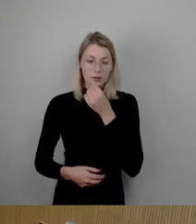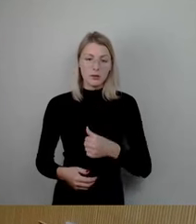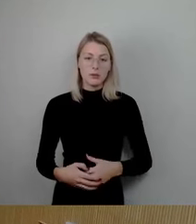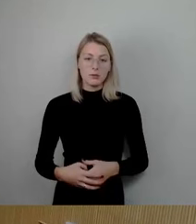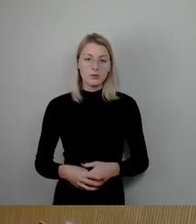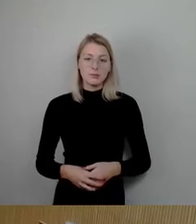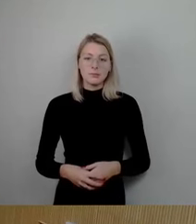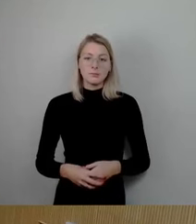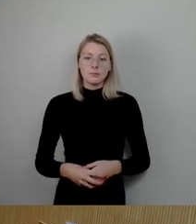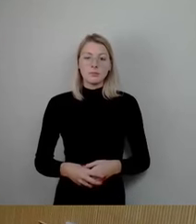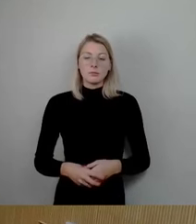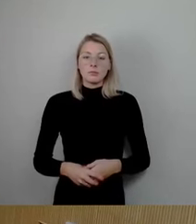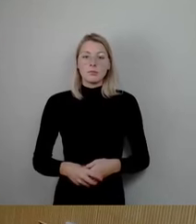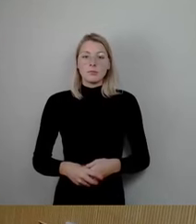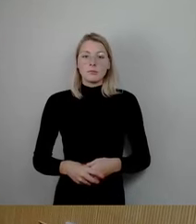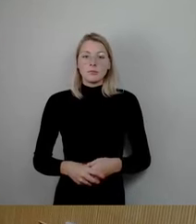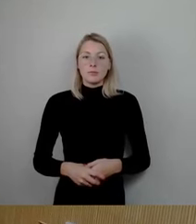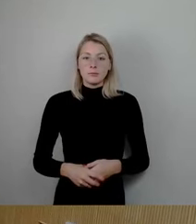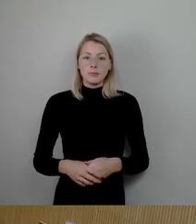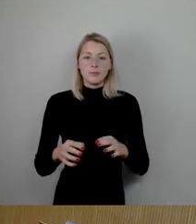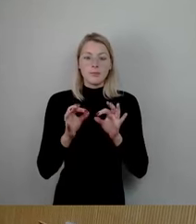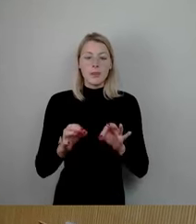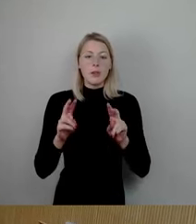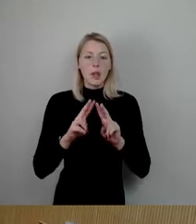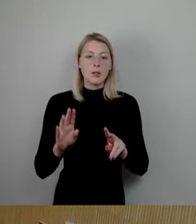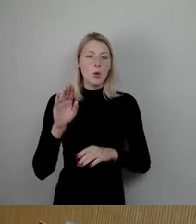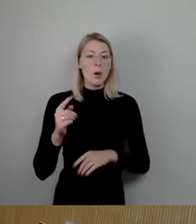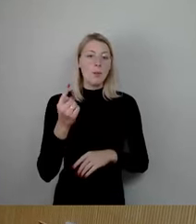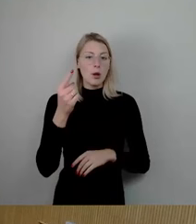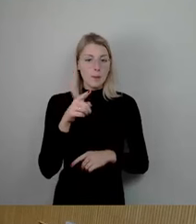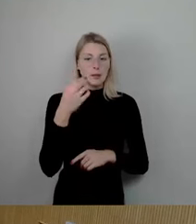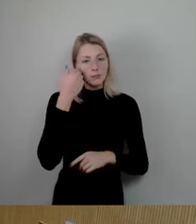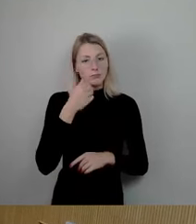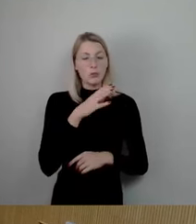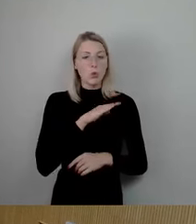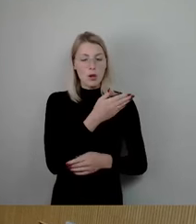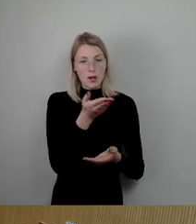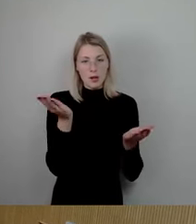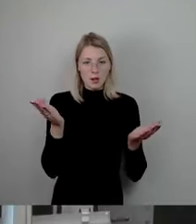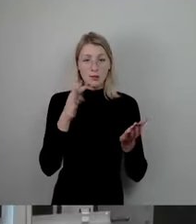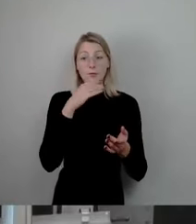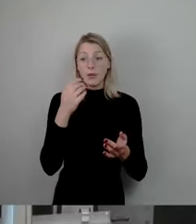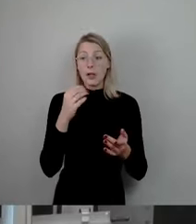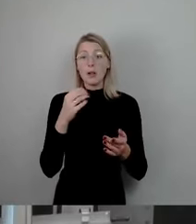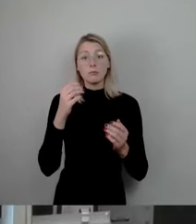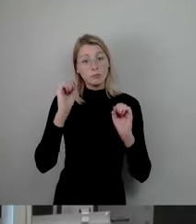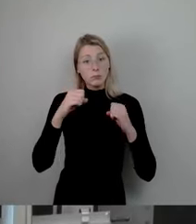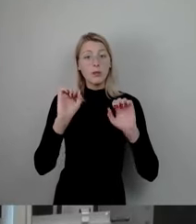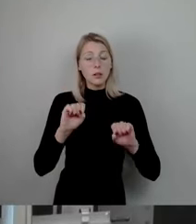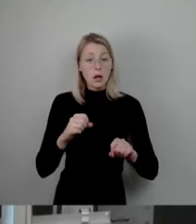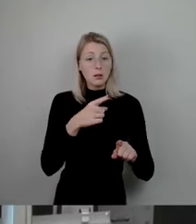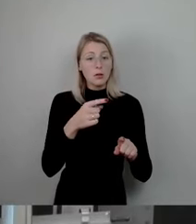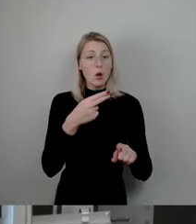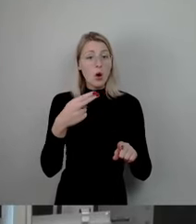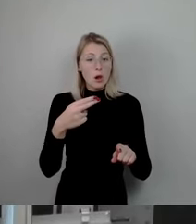Ja, sehr geehrter Oberbürgermeister, liebe Kolleginnen und Kollegen. Man kann ja vielen zustimmen, was Holger Zastrow gesagt hat. Nur